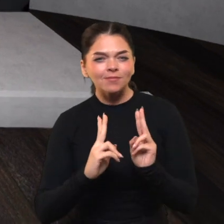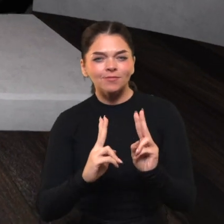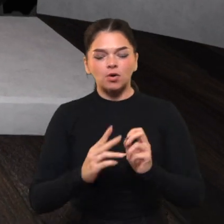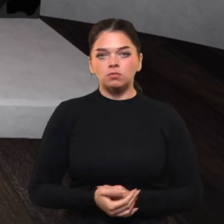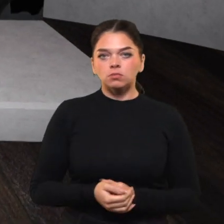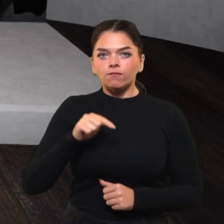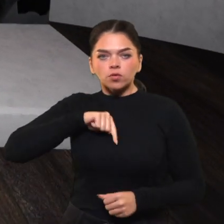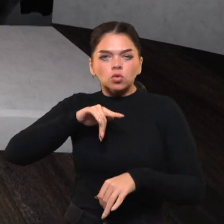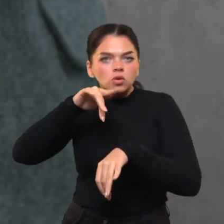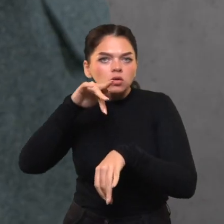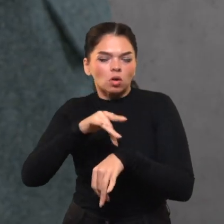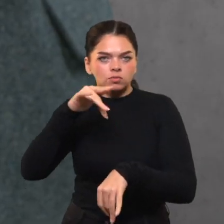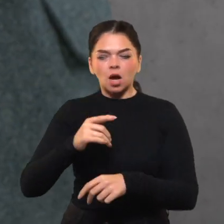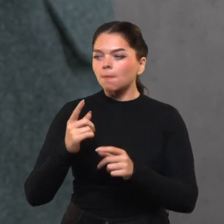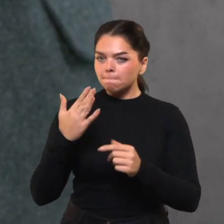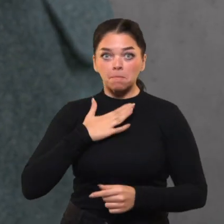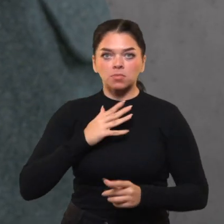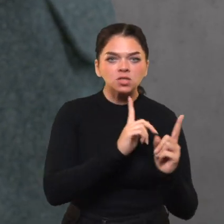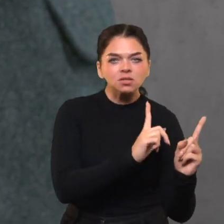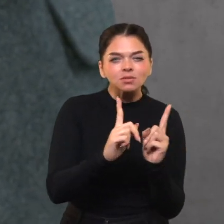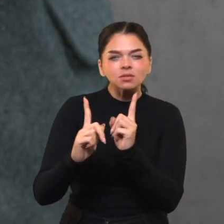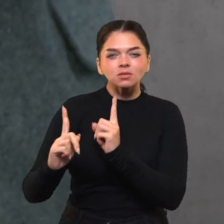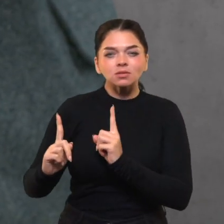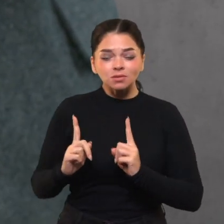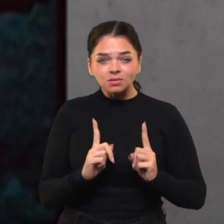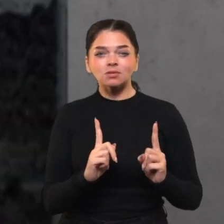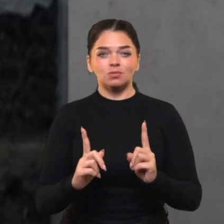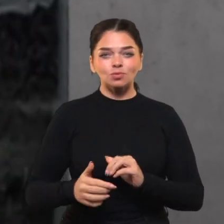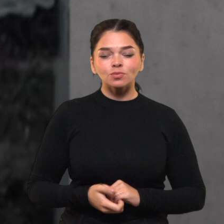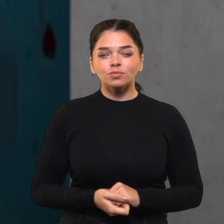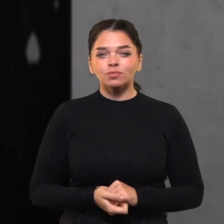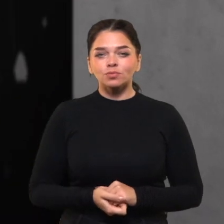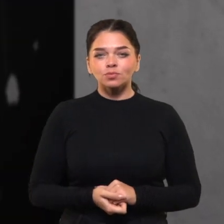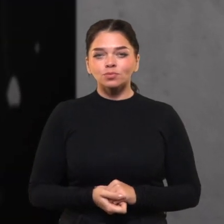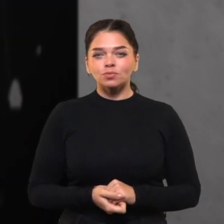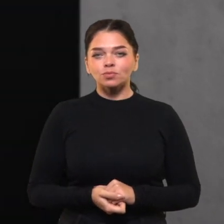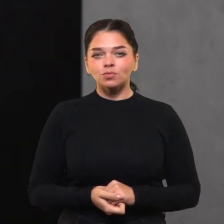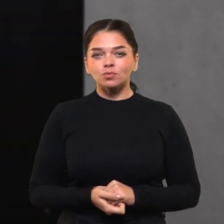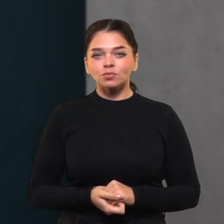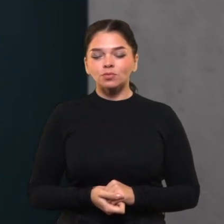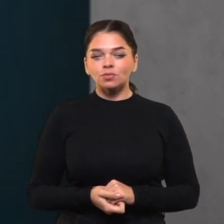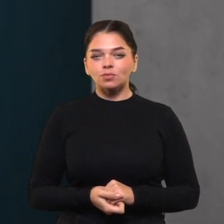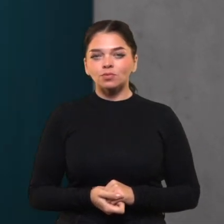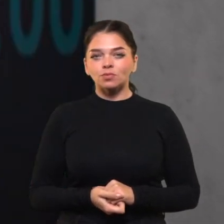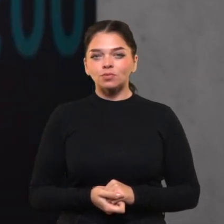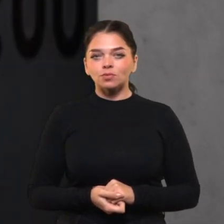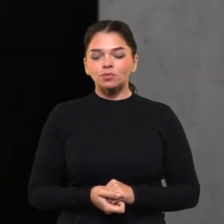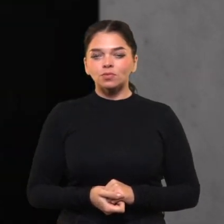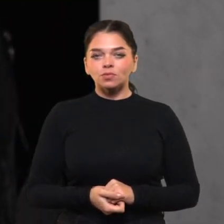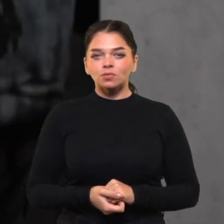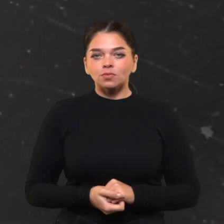šiandien dar liksiu gyvas. Šeštas jausmas sako man, kad mane apsaugos.